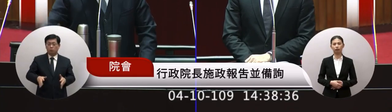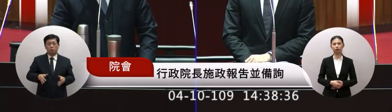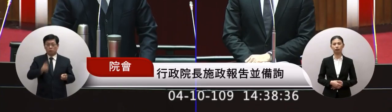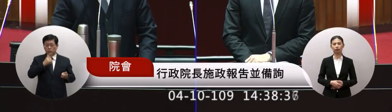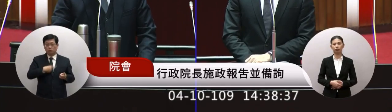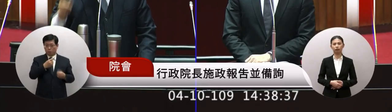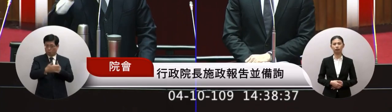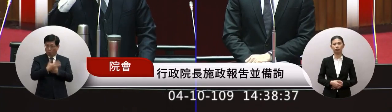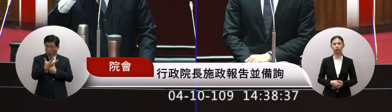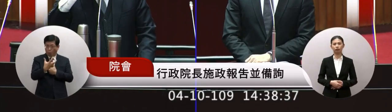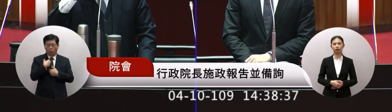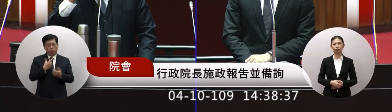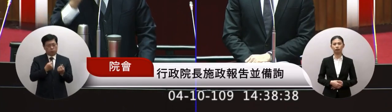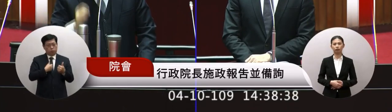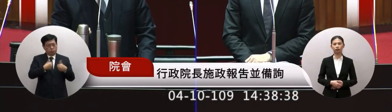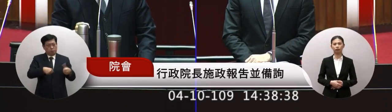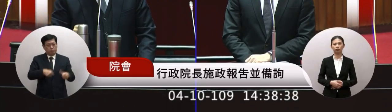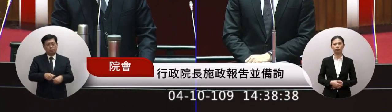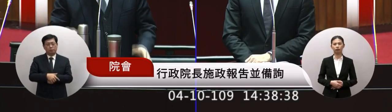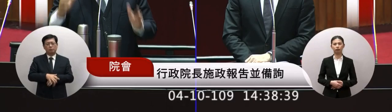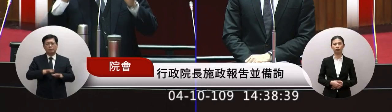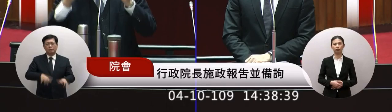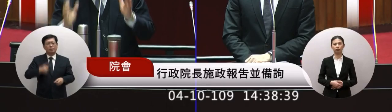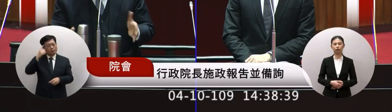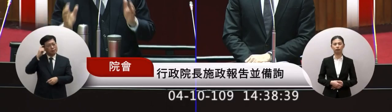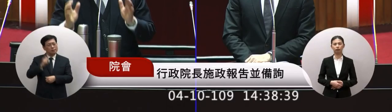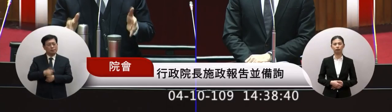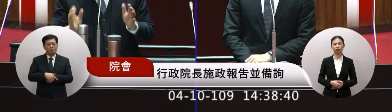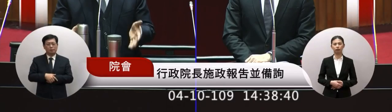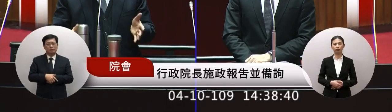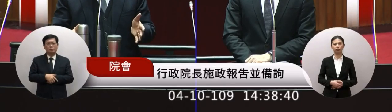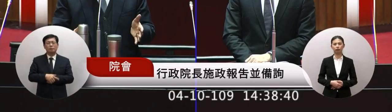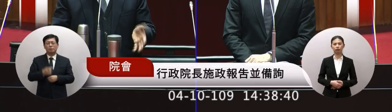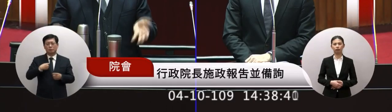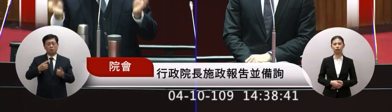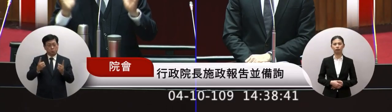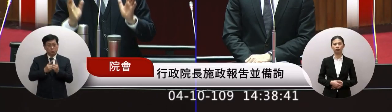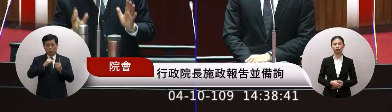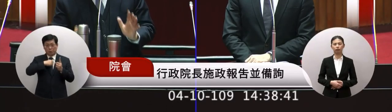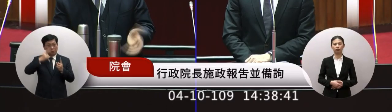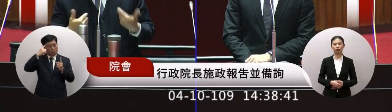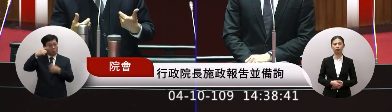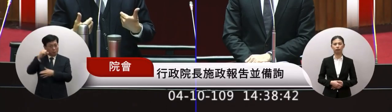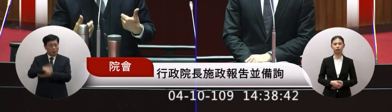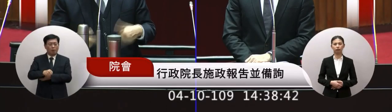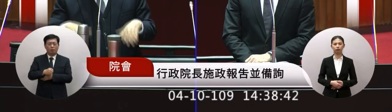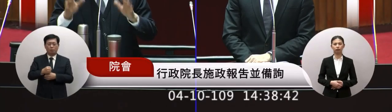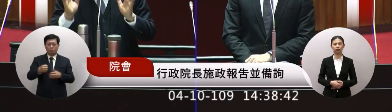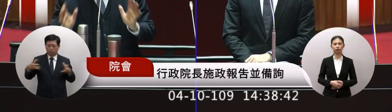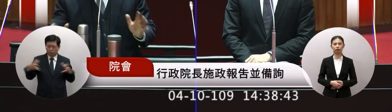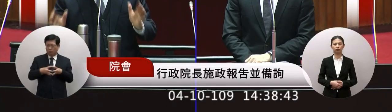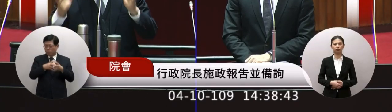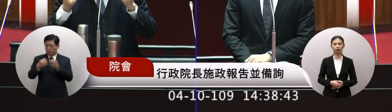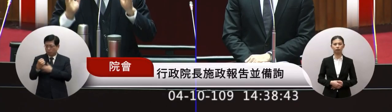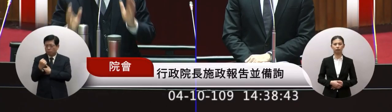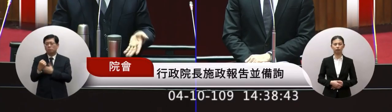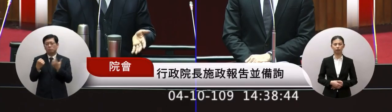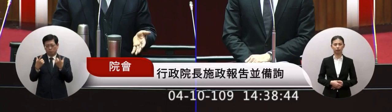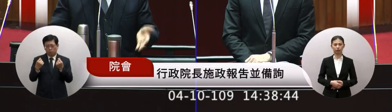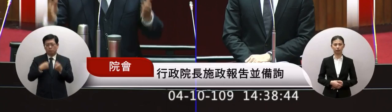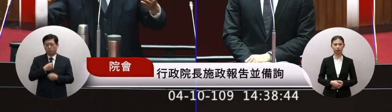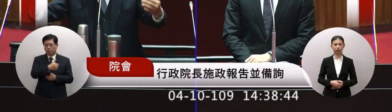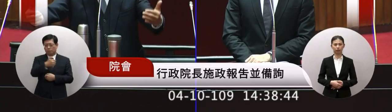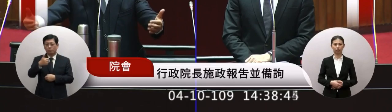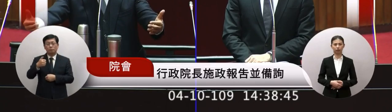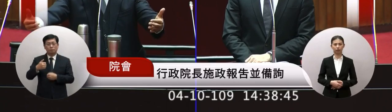行人一島所以我的意思是認同台灣搶到我們做的這我們都很